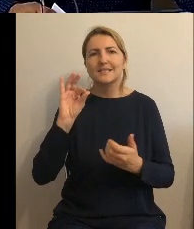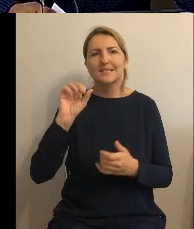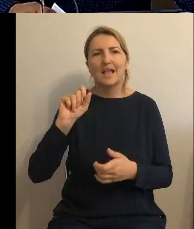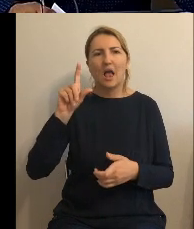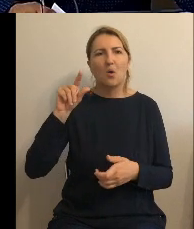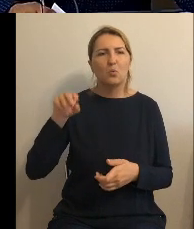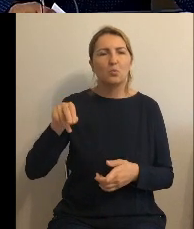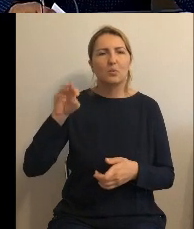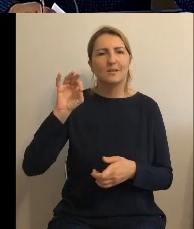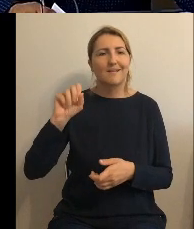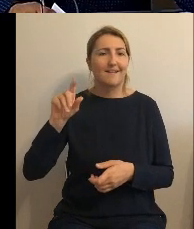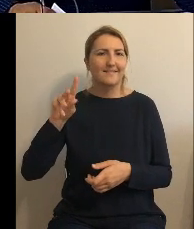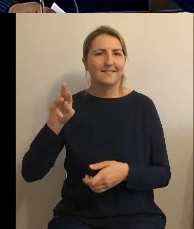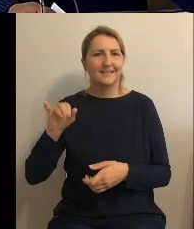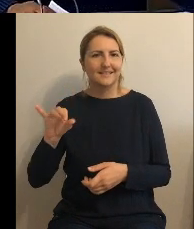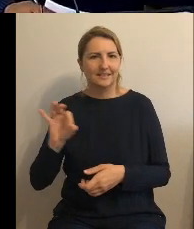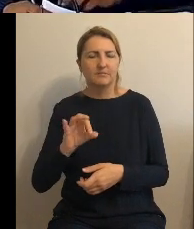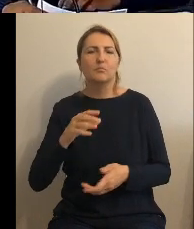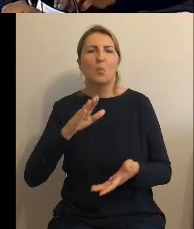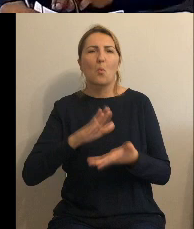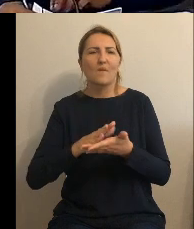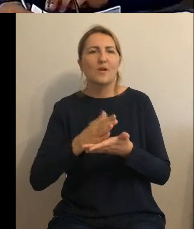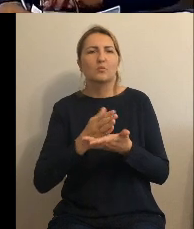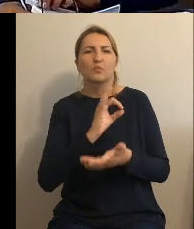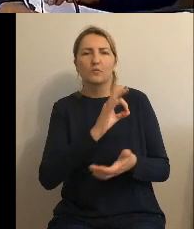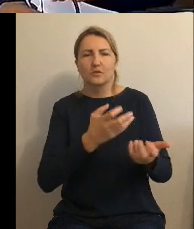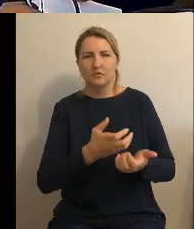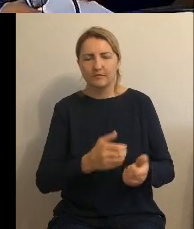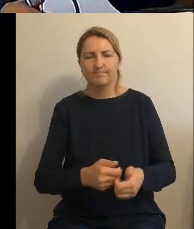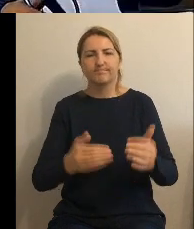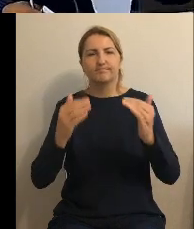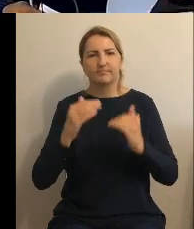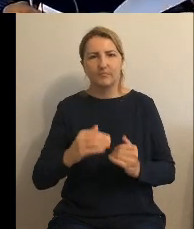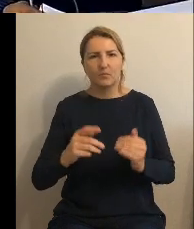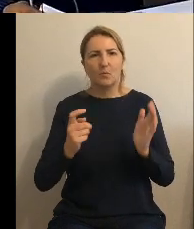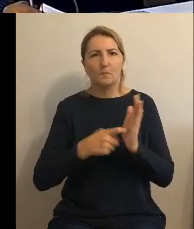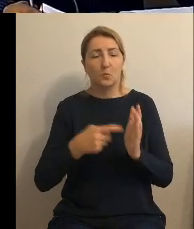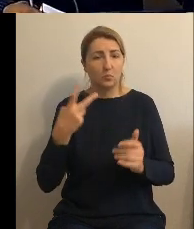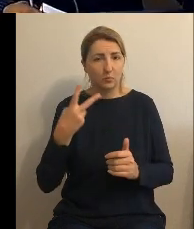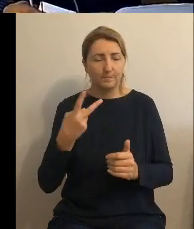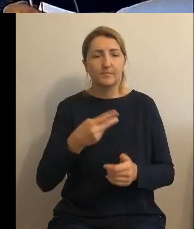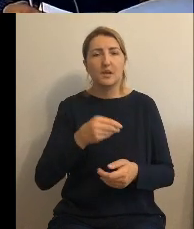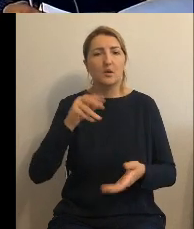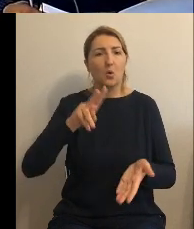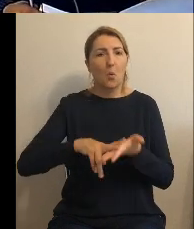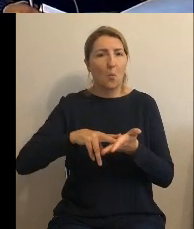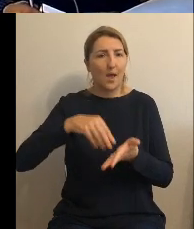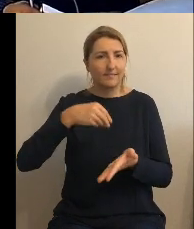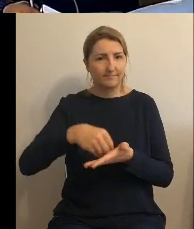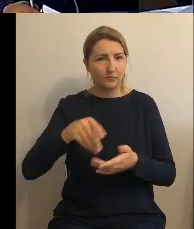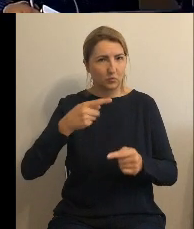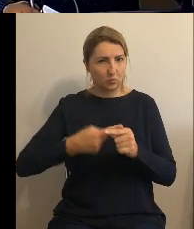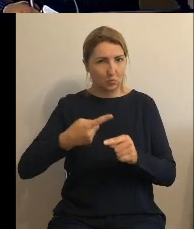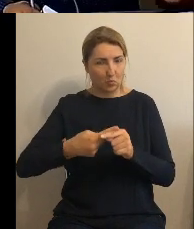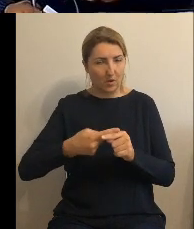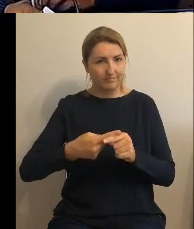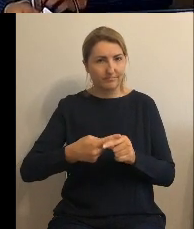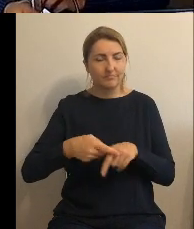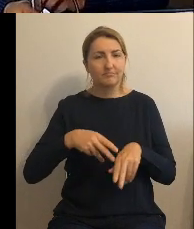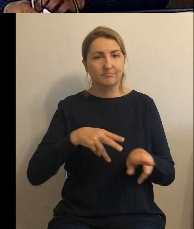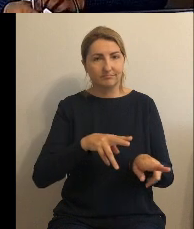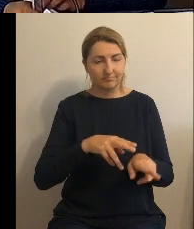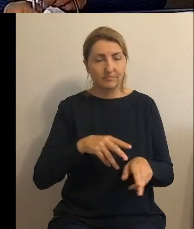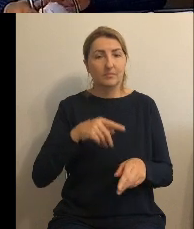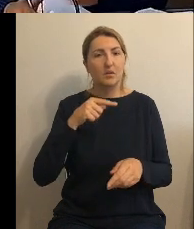stowarzyszenia. Punkt drugi. Składka członkowska, o której mowa w ustępie pierwszym przekazywana będzie